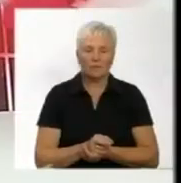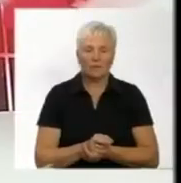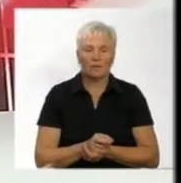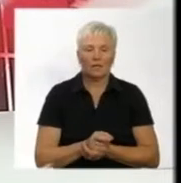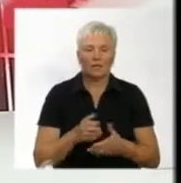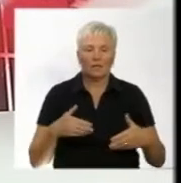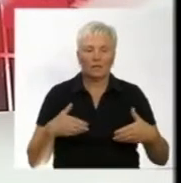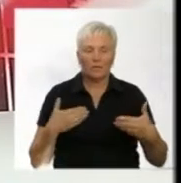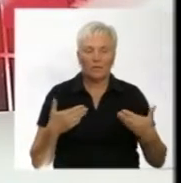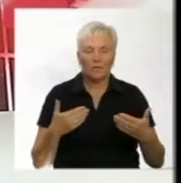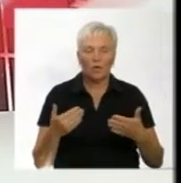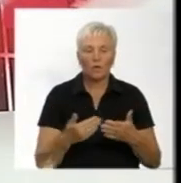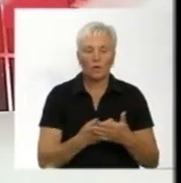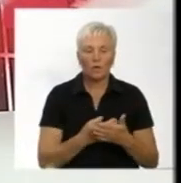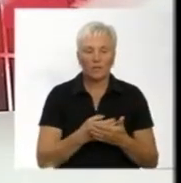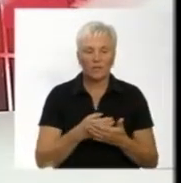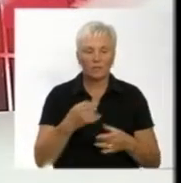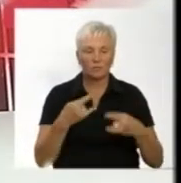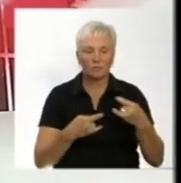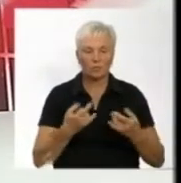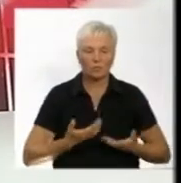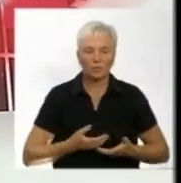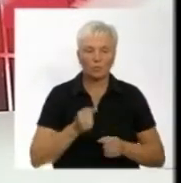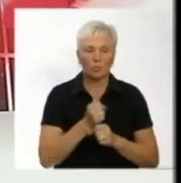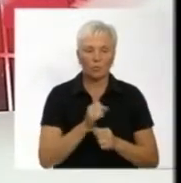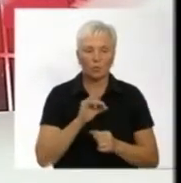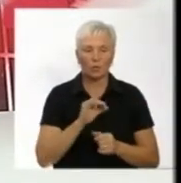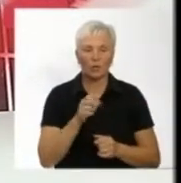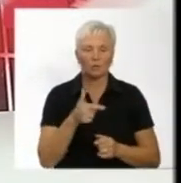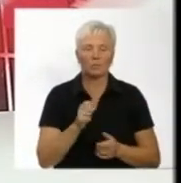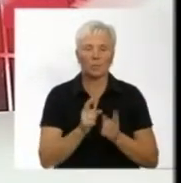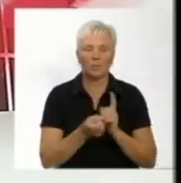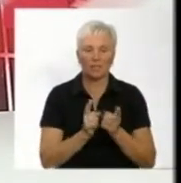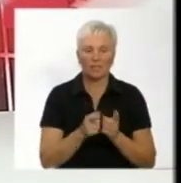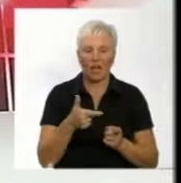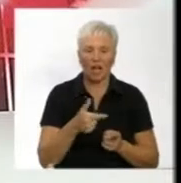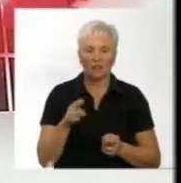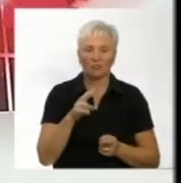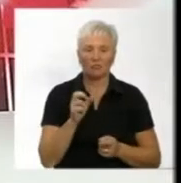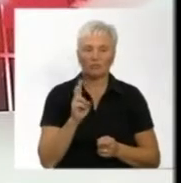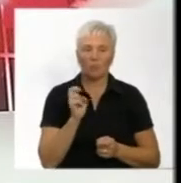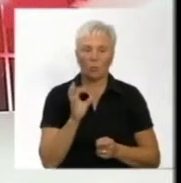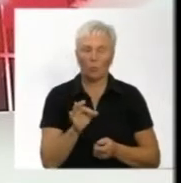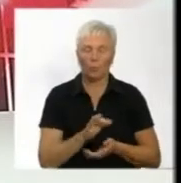Вітаю, ви дивитесь новини. У студії «На живо» працюють Юлія Вознюк та суртоп-перекладач Галина Діченко.